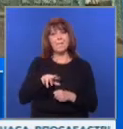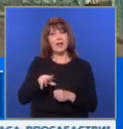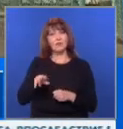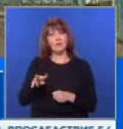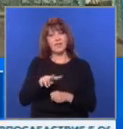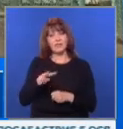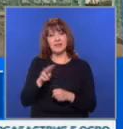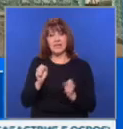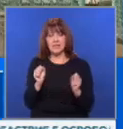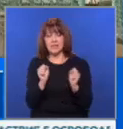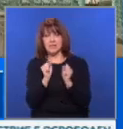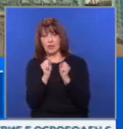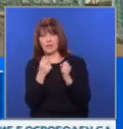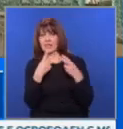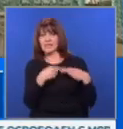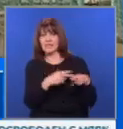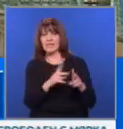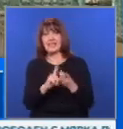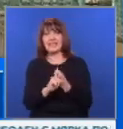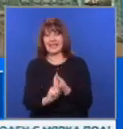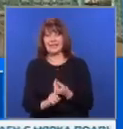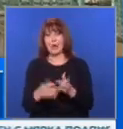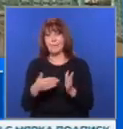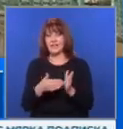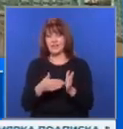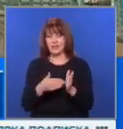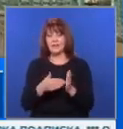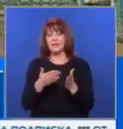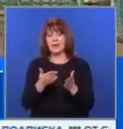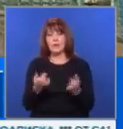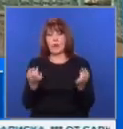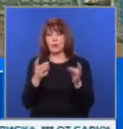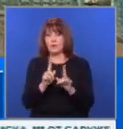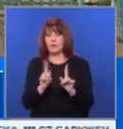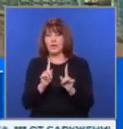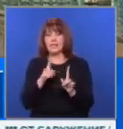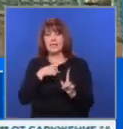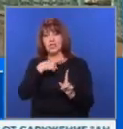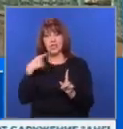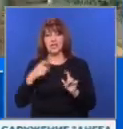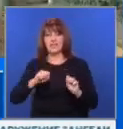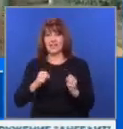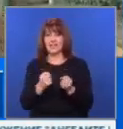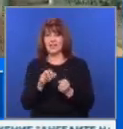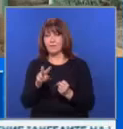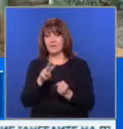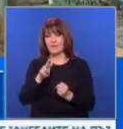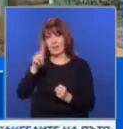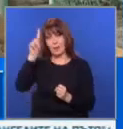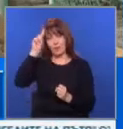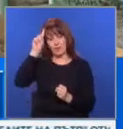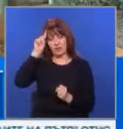се страхуват да се приберат в Кресна, а причината е притеснение отново да не станат жертви на насилие. Двете момичета